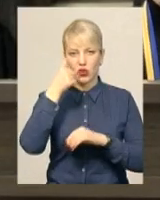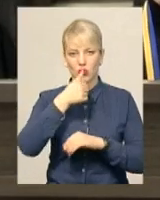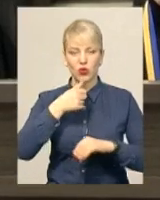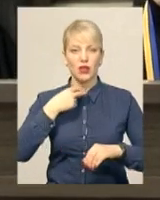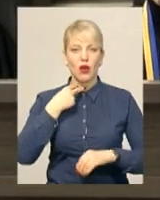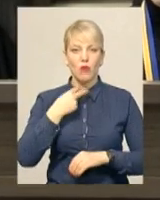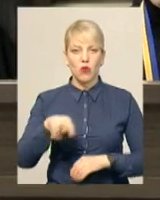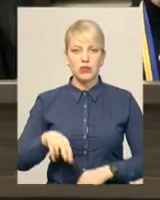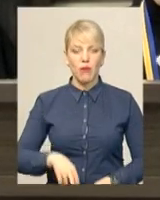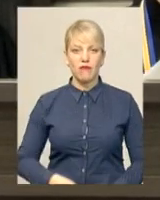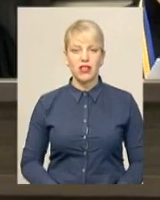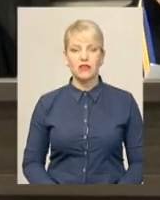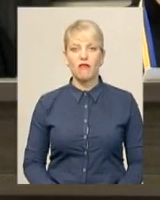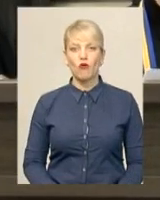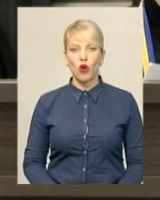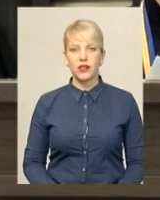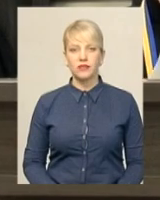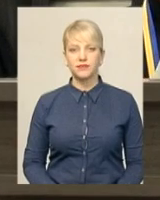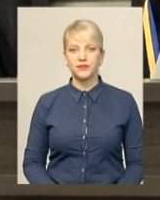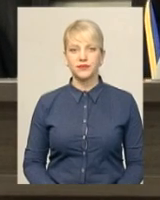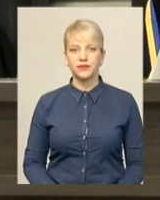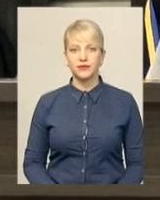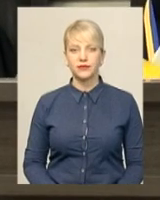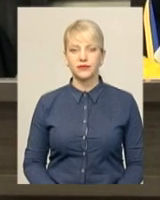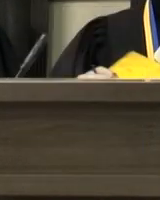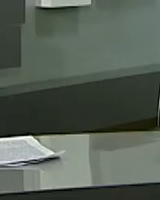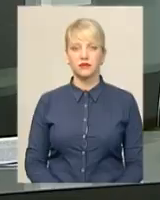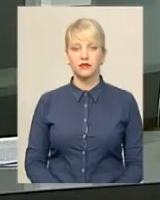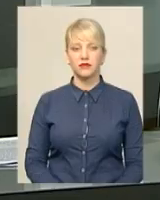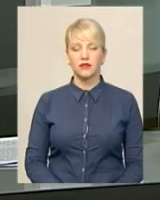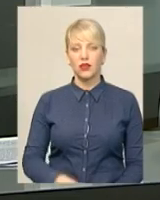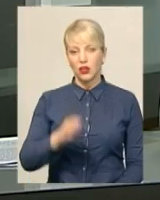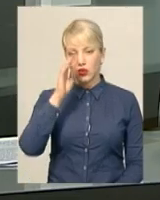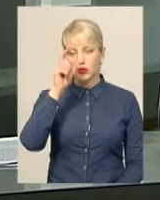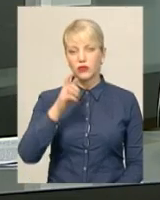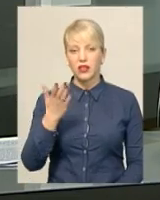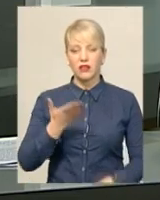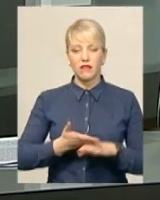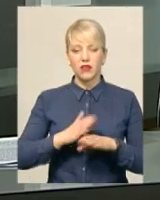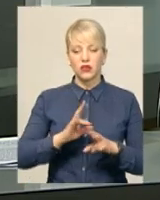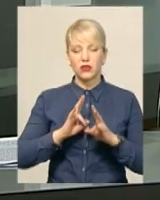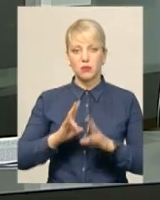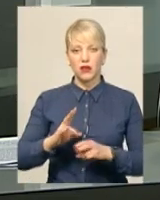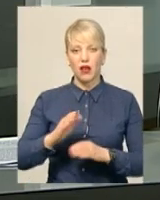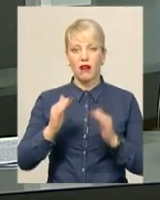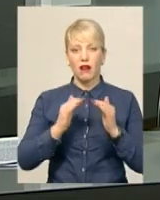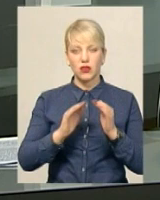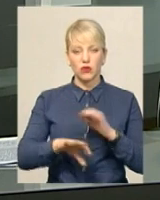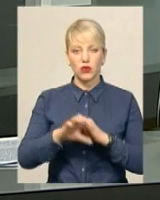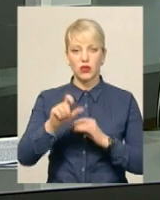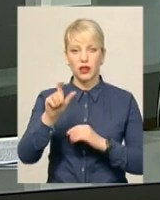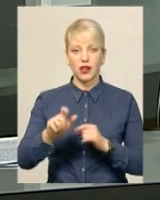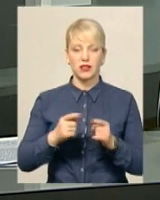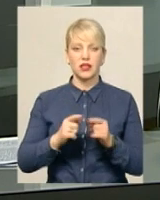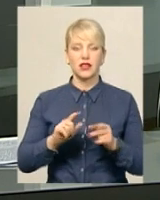Хмельницькому СІЗО. Світлана Русіна, Іван Мовчан, новини Поділля, центр. Чоловіка, який важко травмував хатнього крадія, засудили до 2